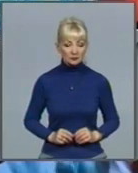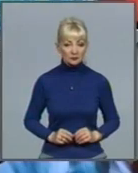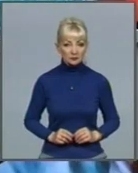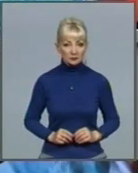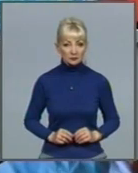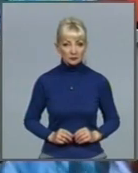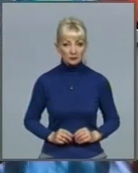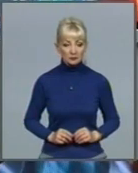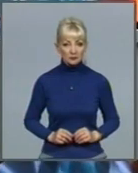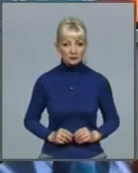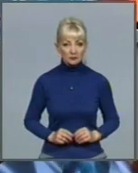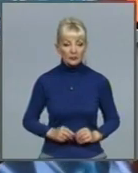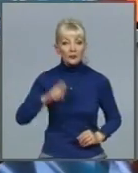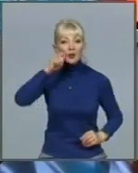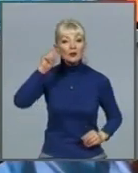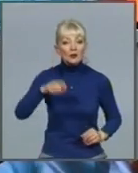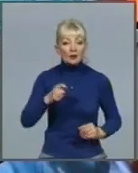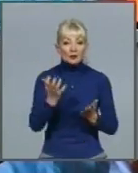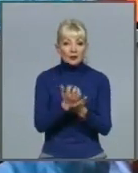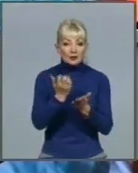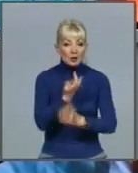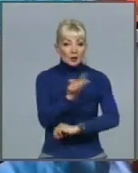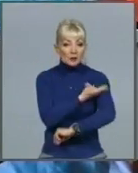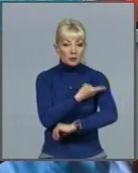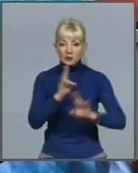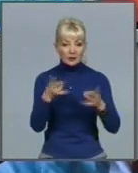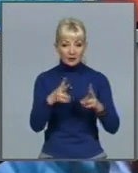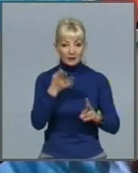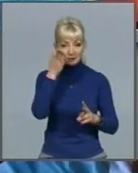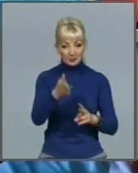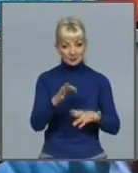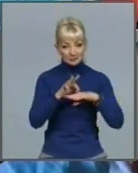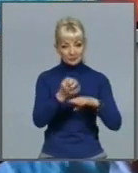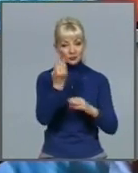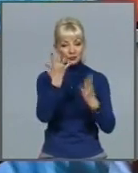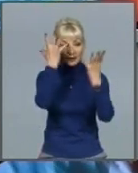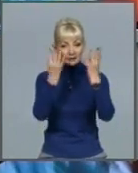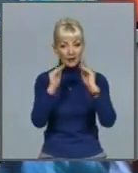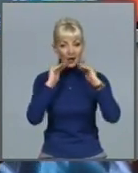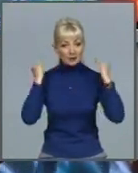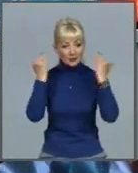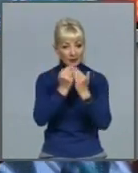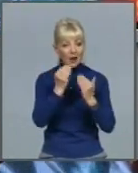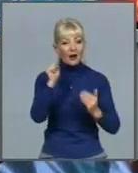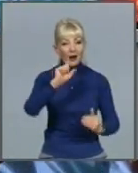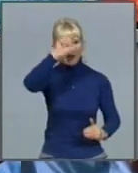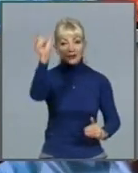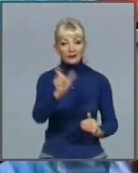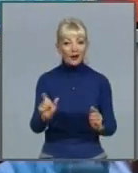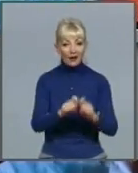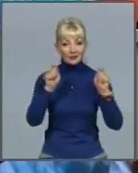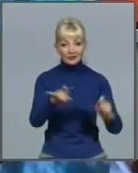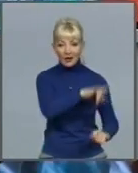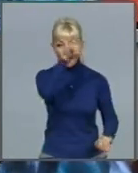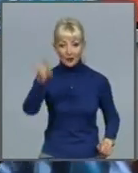Українським заробітчанам у Польщі не потрібно буде проходити 14-денну обсервацію, а Італія відкриває аеропорти вперше з початку